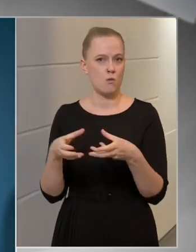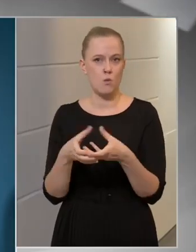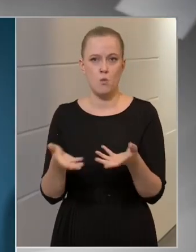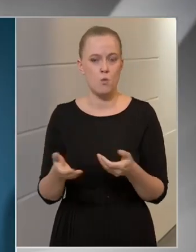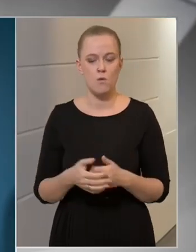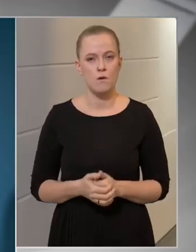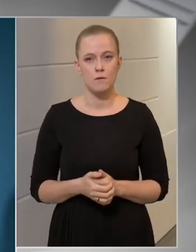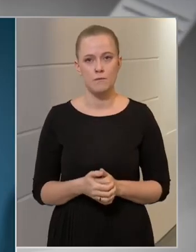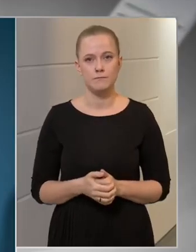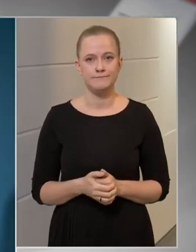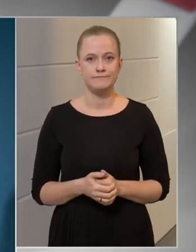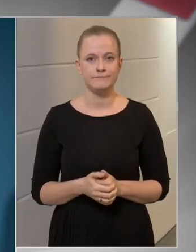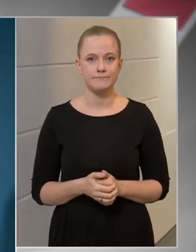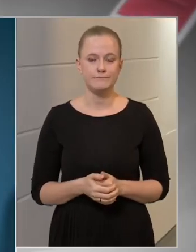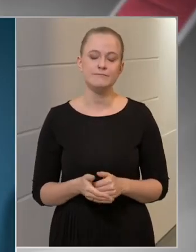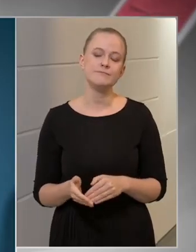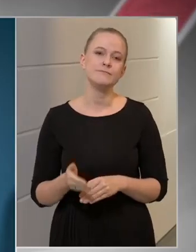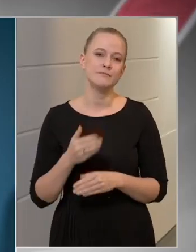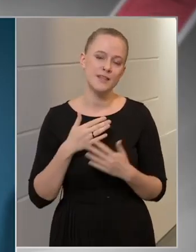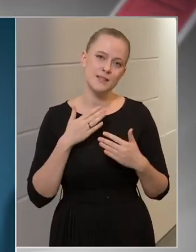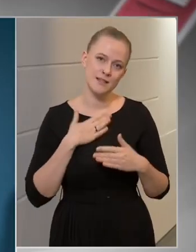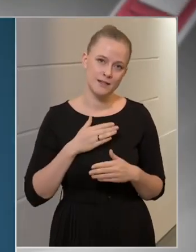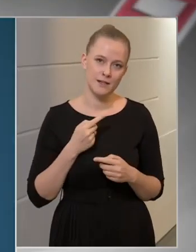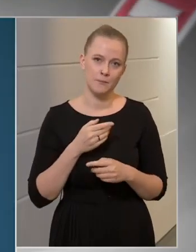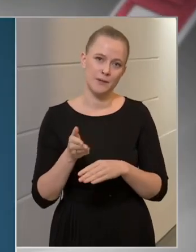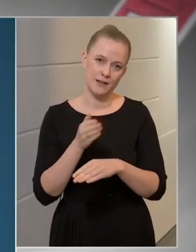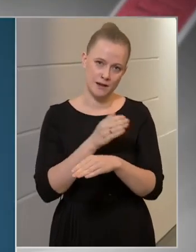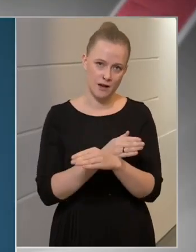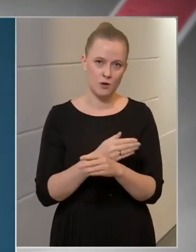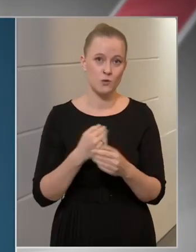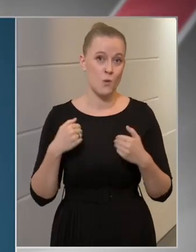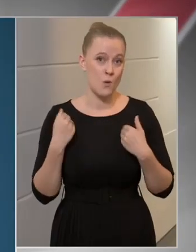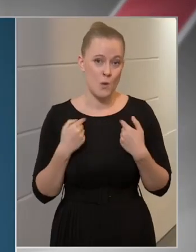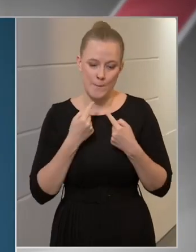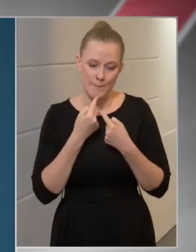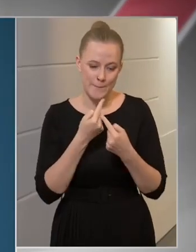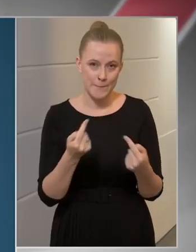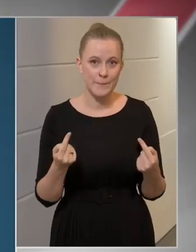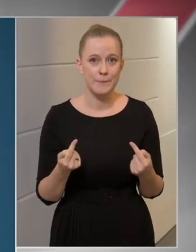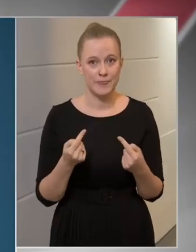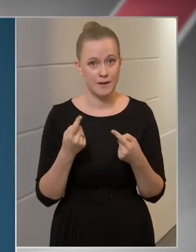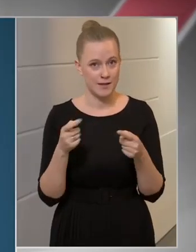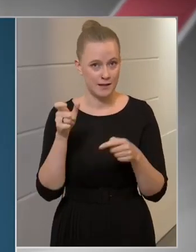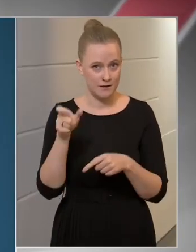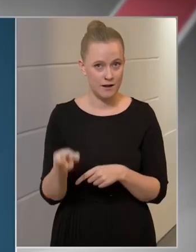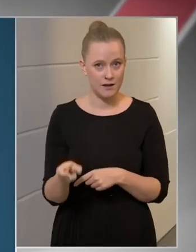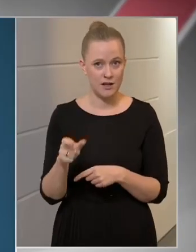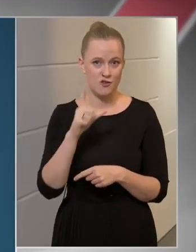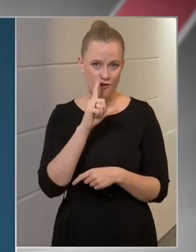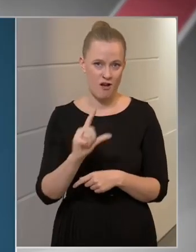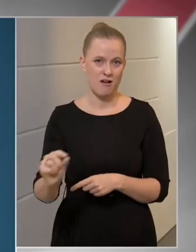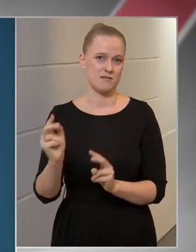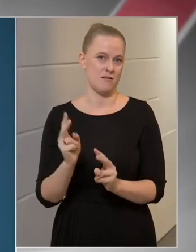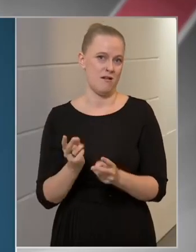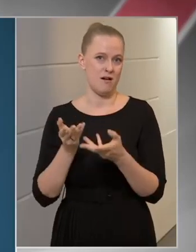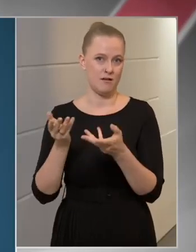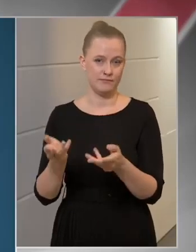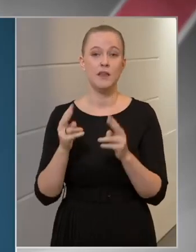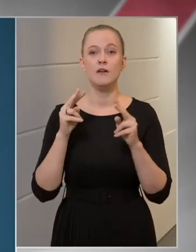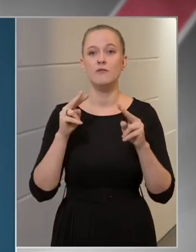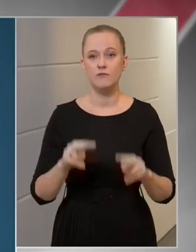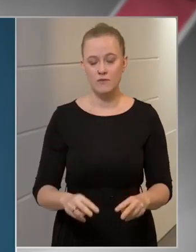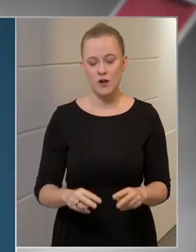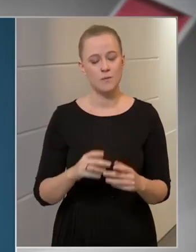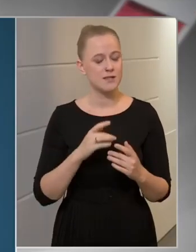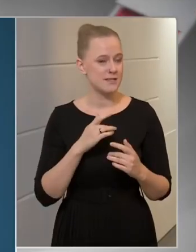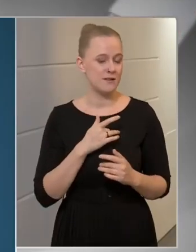Mindenek előtt hadd fejezzem ki az örömömet, hogy az énekes hazatérhetett, valóban